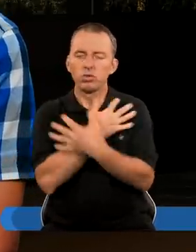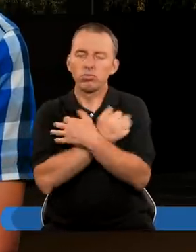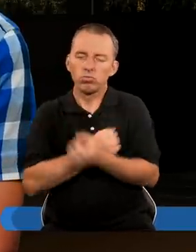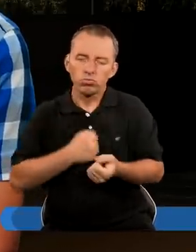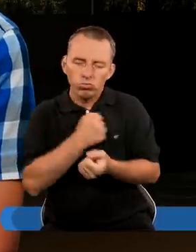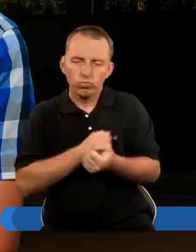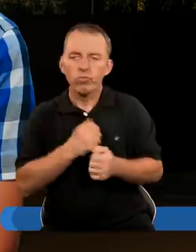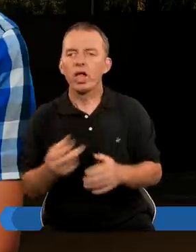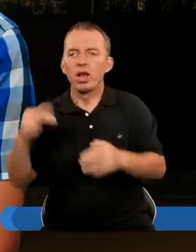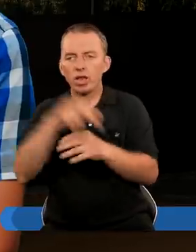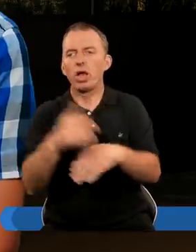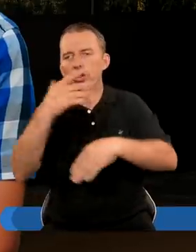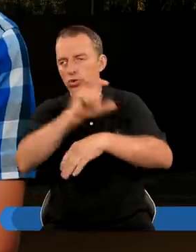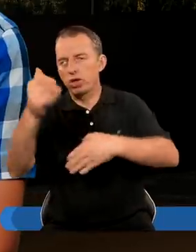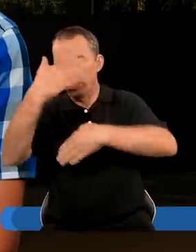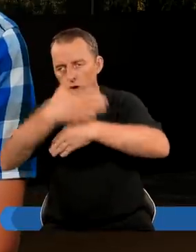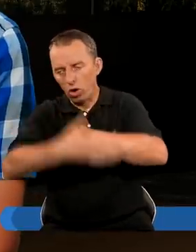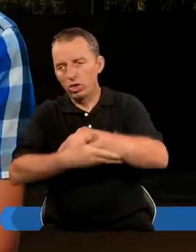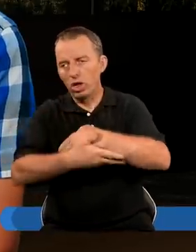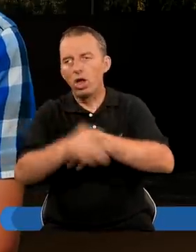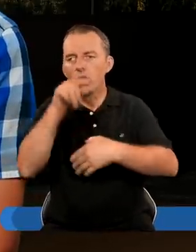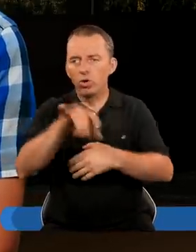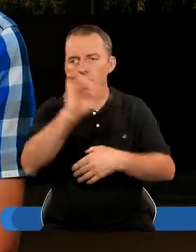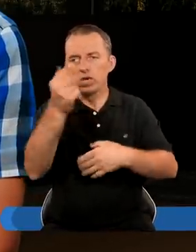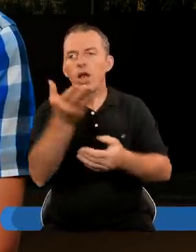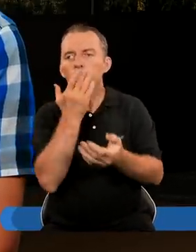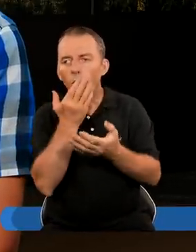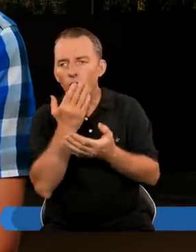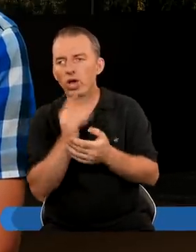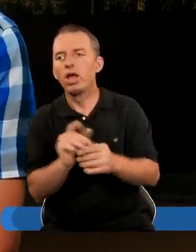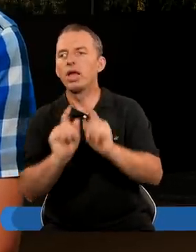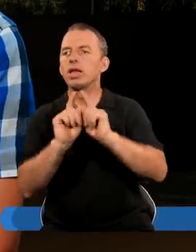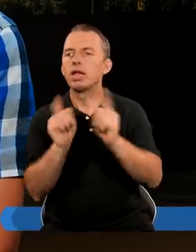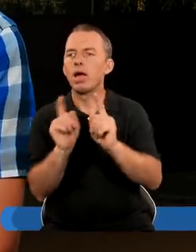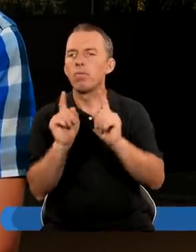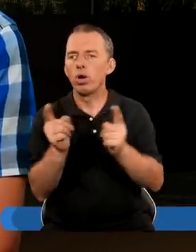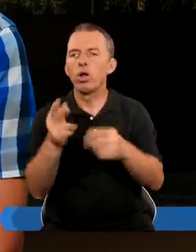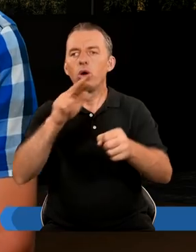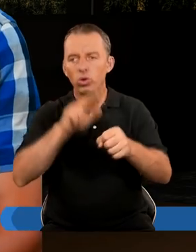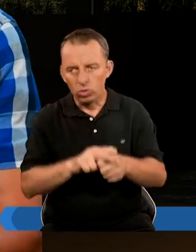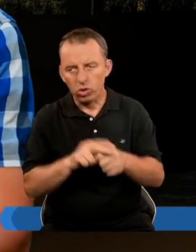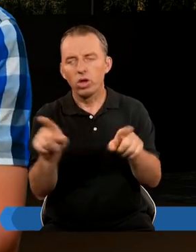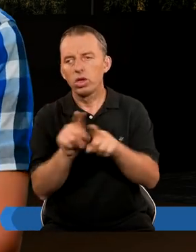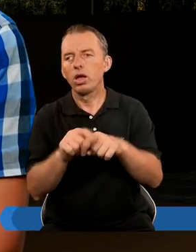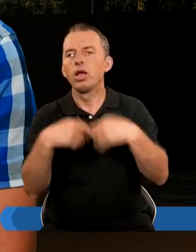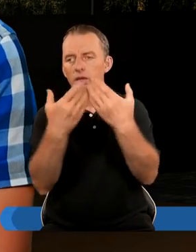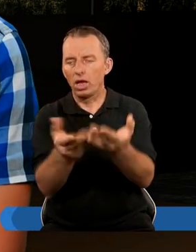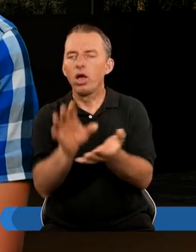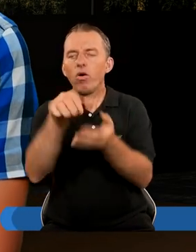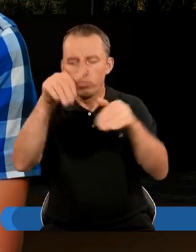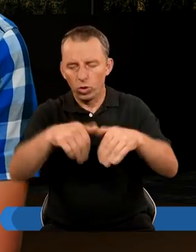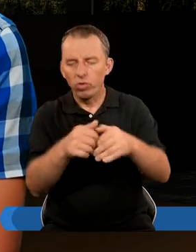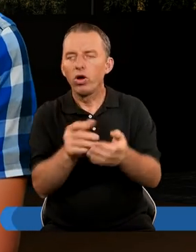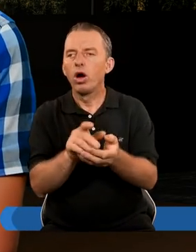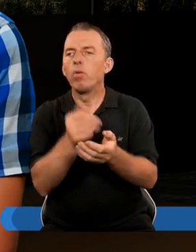tragiczne Nadejdą na czasie końca I tutaj Jan nam o tym mówi W sposób symboliczny Ale które też będą Pewną